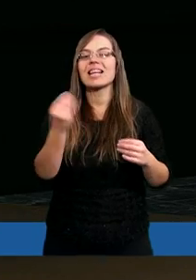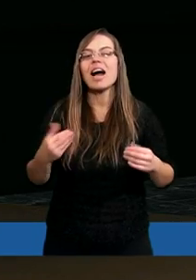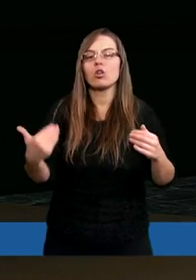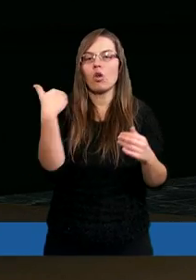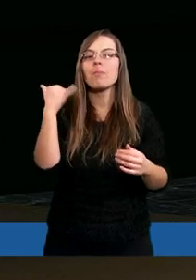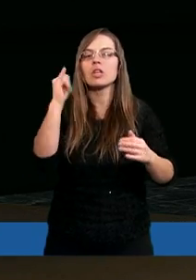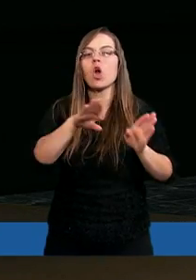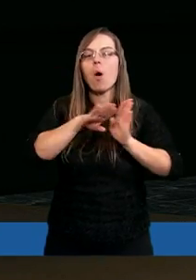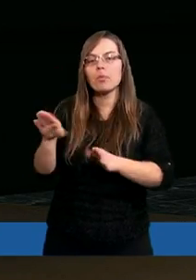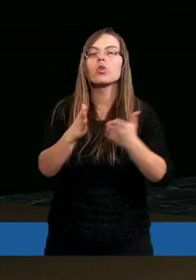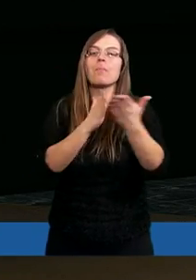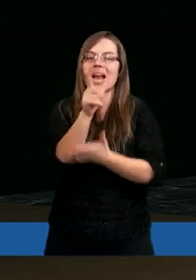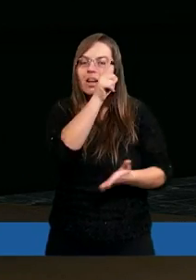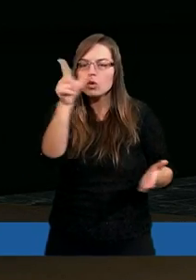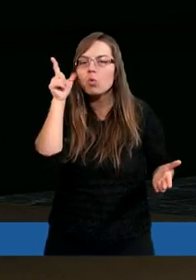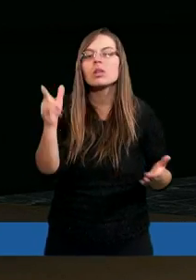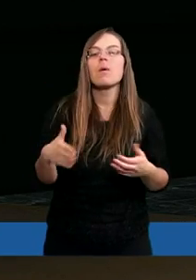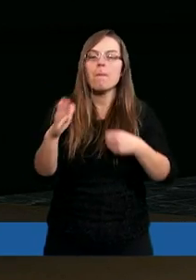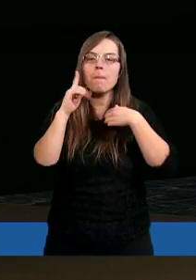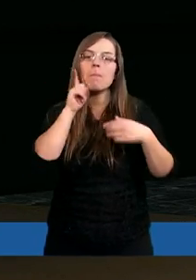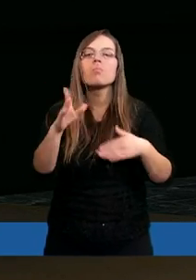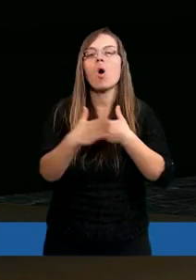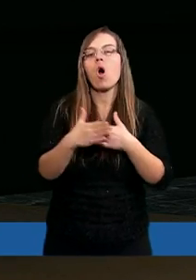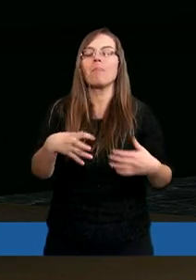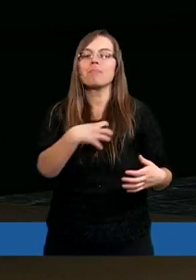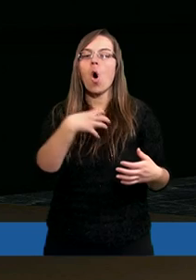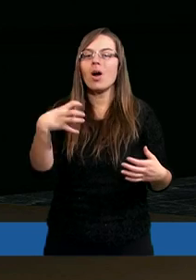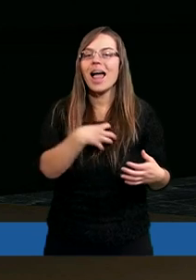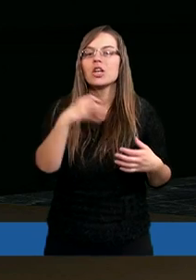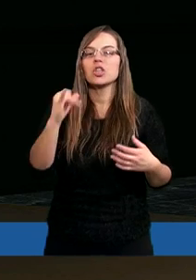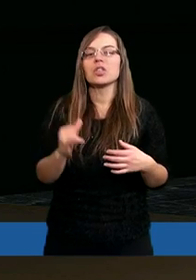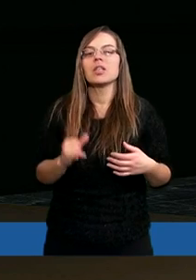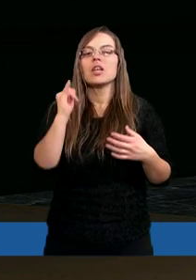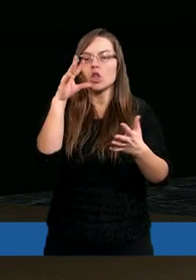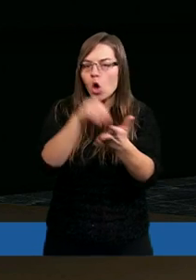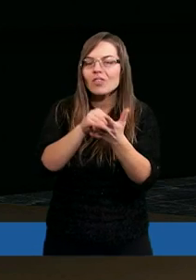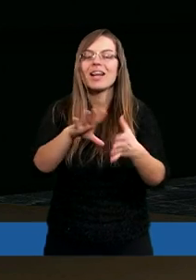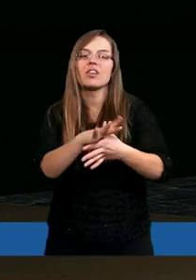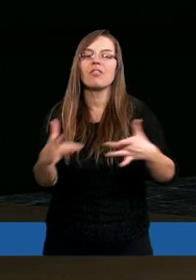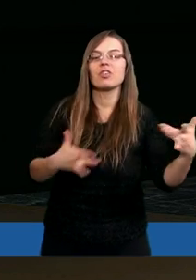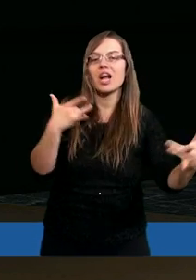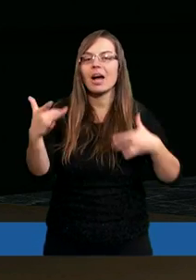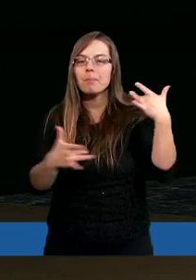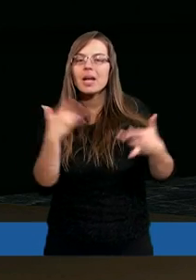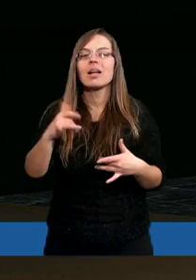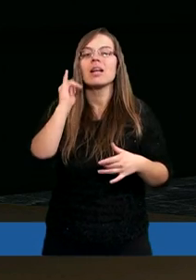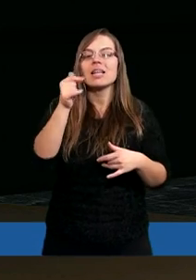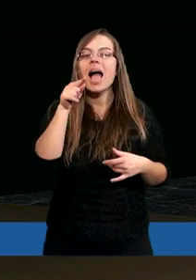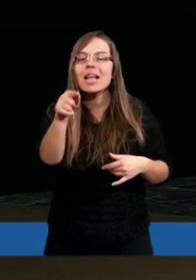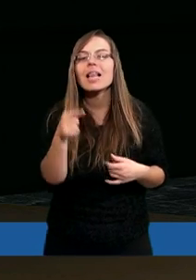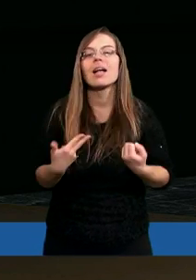Wzgardzony był i opuszczony przez ludzi, mążcz boleści, doświadczony w cierpieniu,